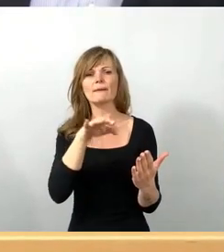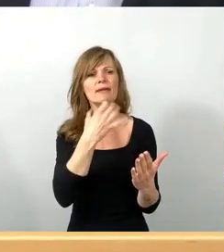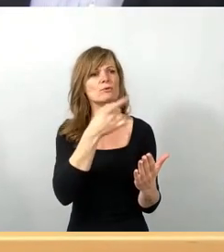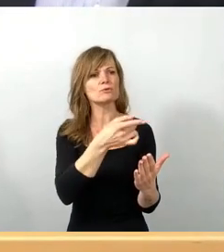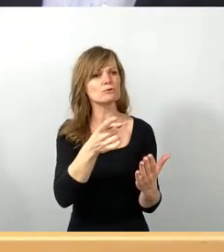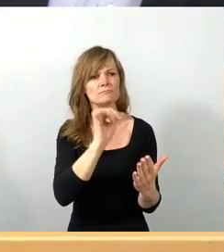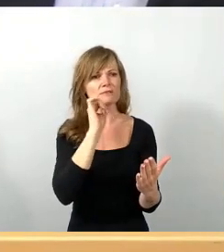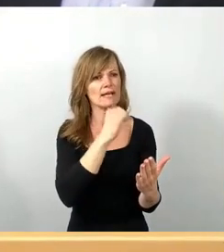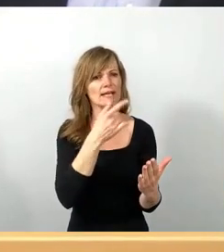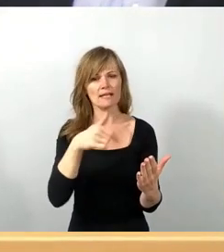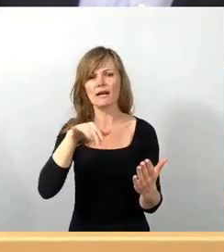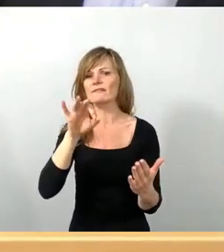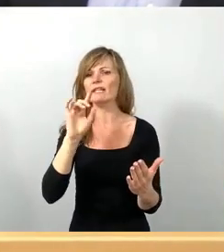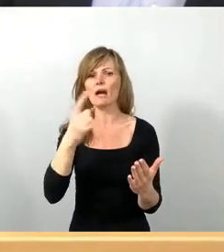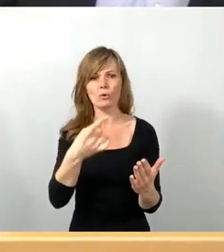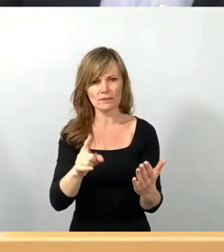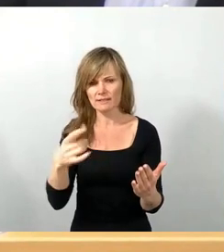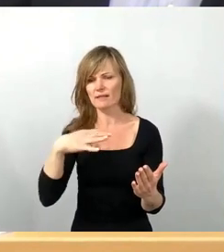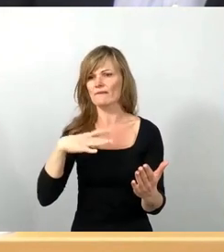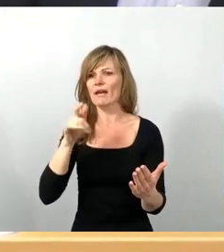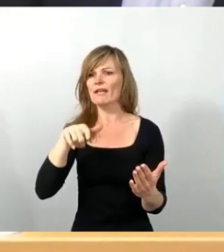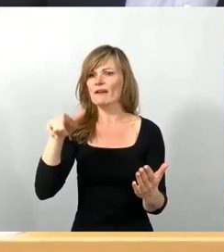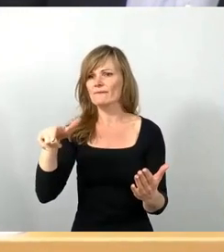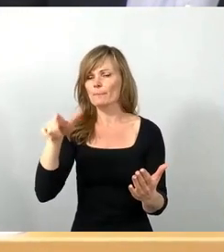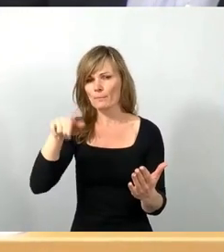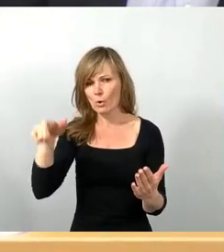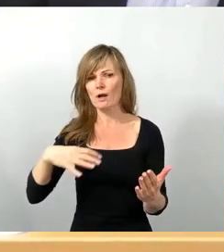gewünscht? Auch nicht, Freie Wähler, Freie Bürger? Nein.